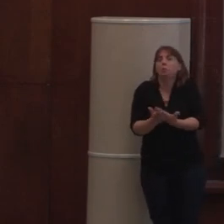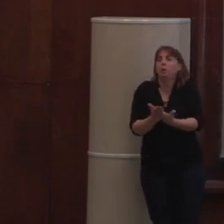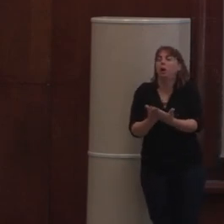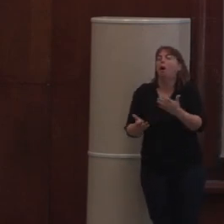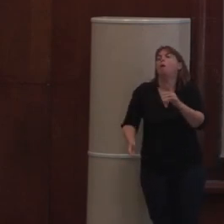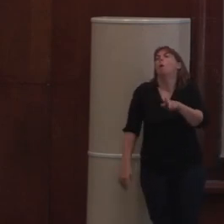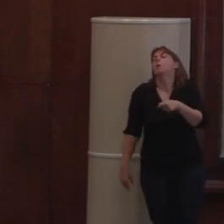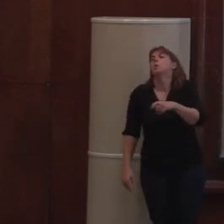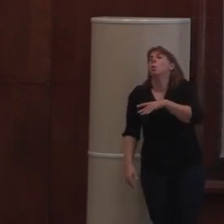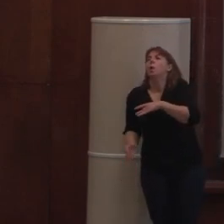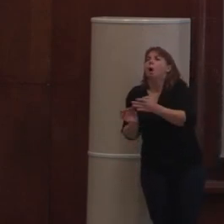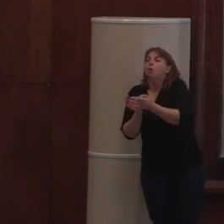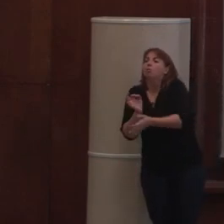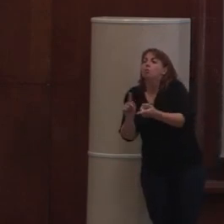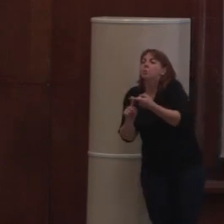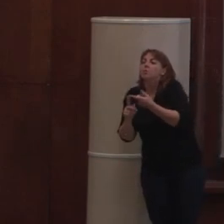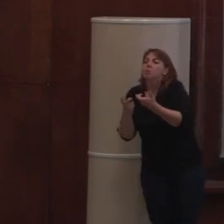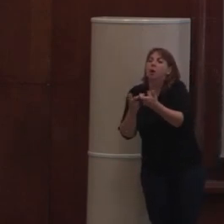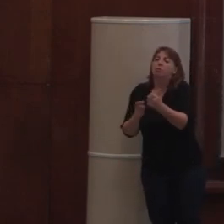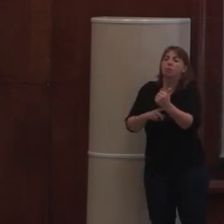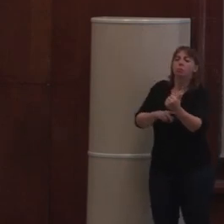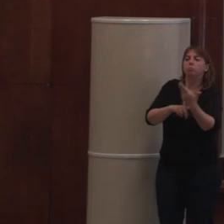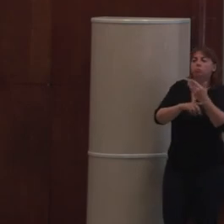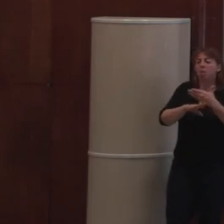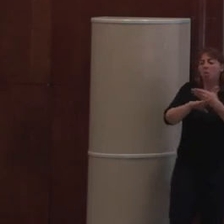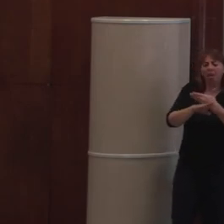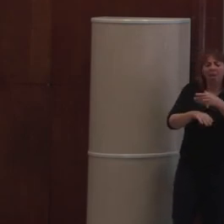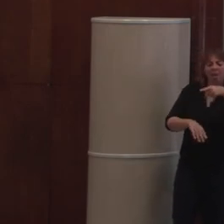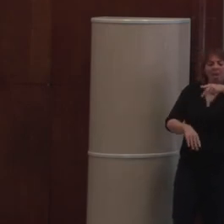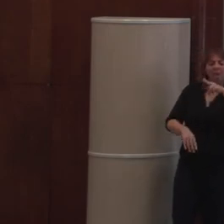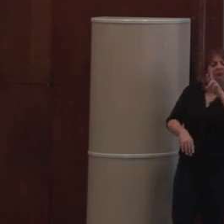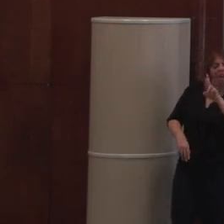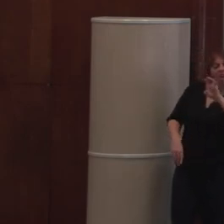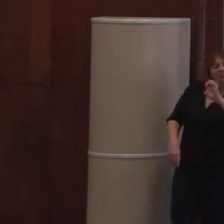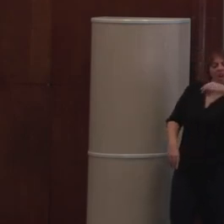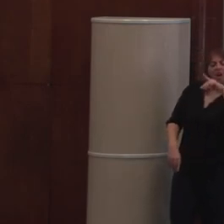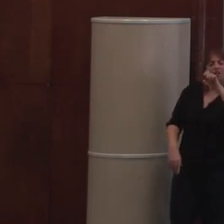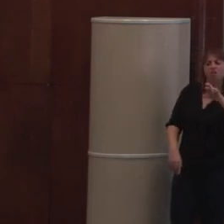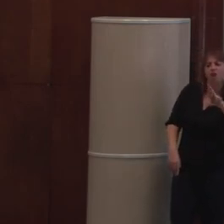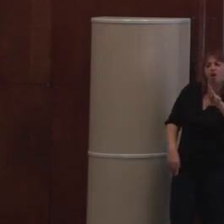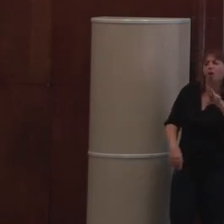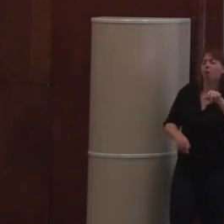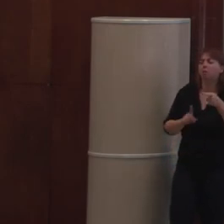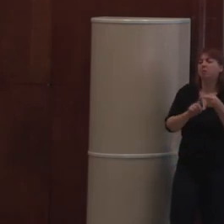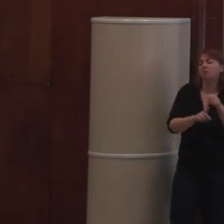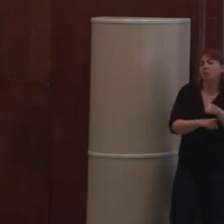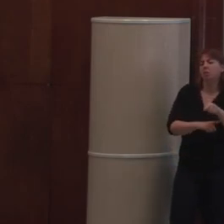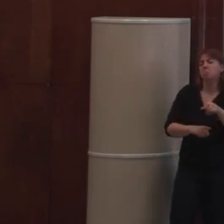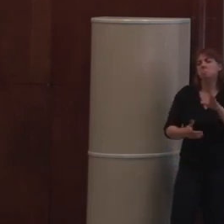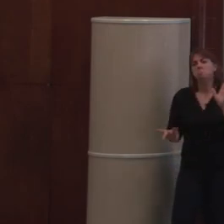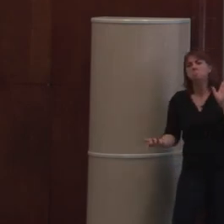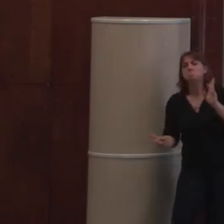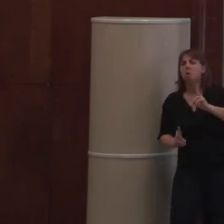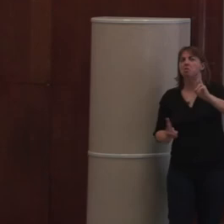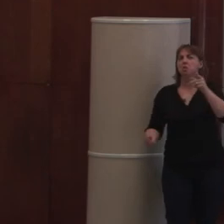solutions alternatives comme des systèmes de rendu, donc, pre-render.io, par exemple, qu'un service SAS qui le fait, qui n pas hautement recommandé